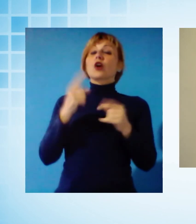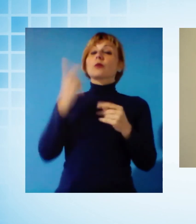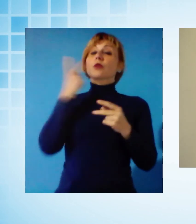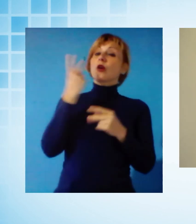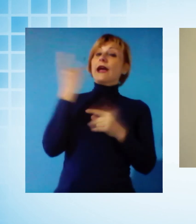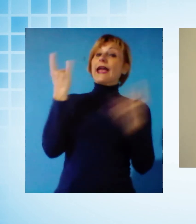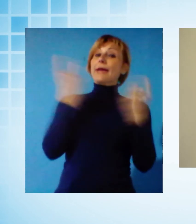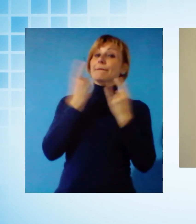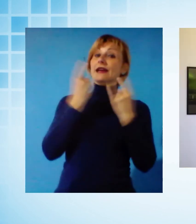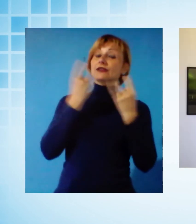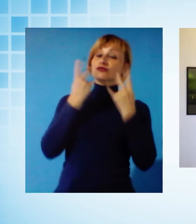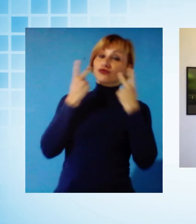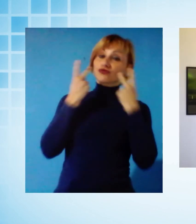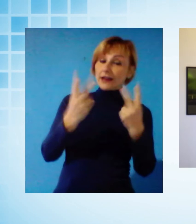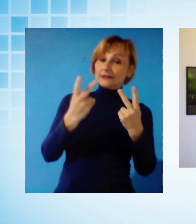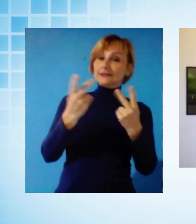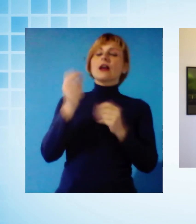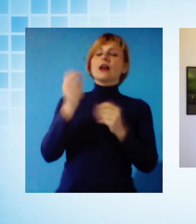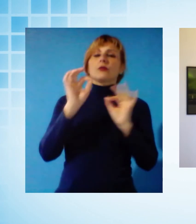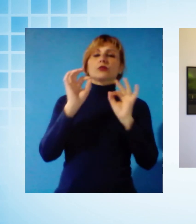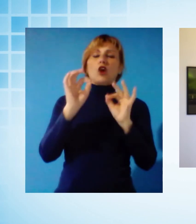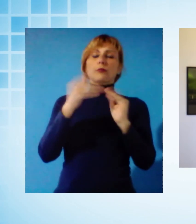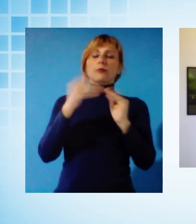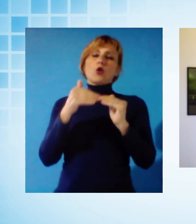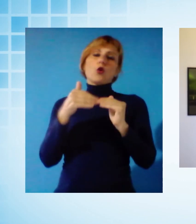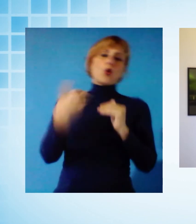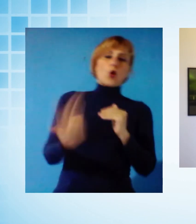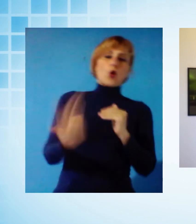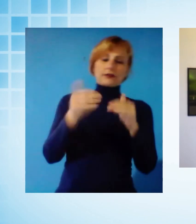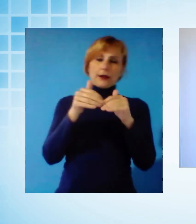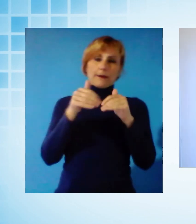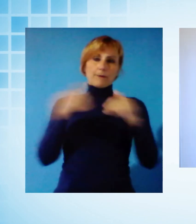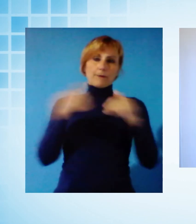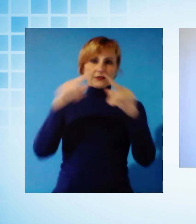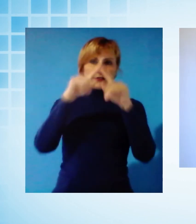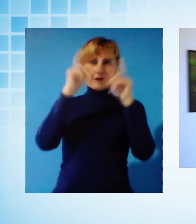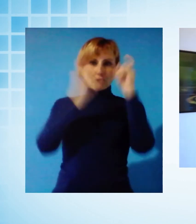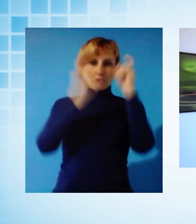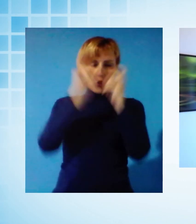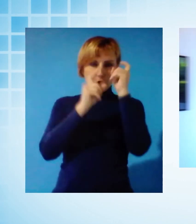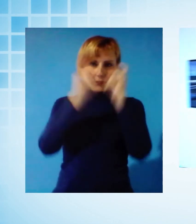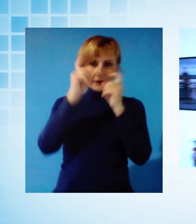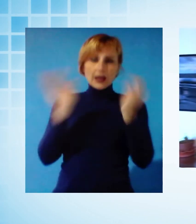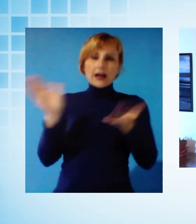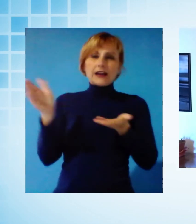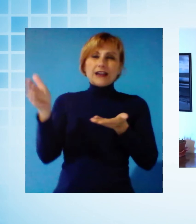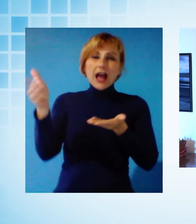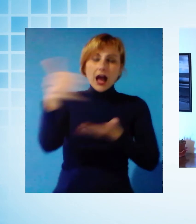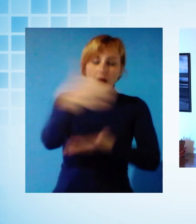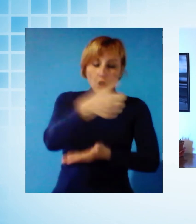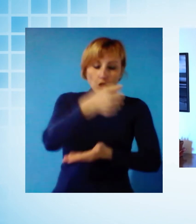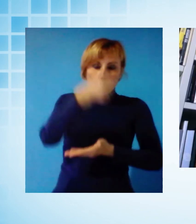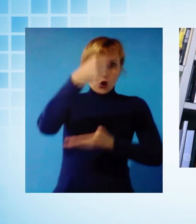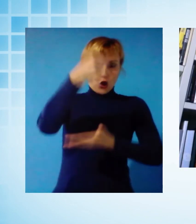vivendo, è nata anche l'idea di andare al di là della semplice esposizione fotografica, creando cioè una raccolta fondi da destinare alla